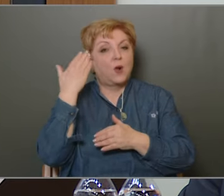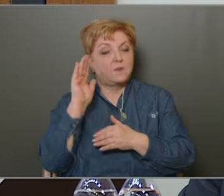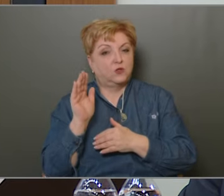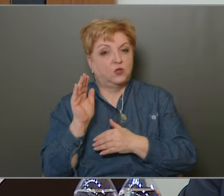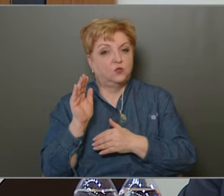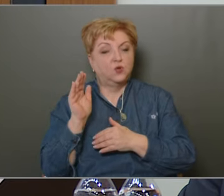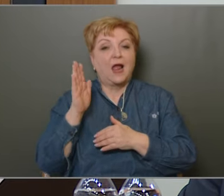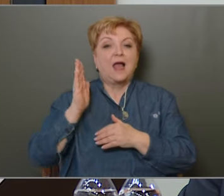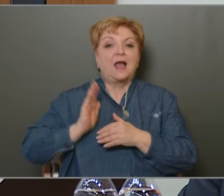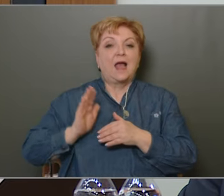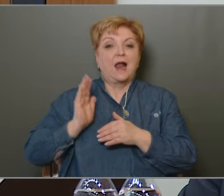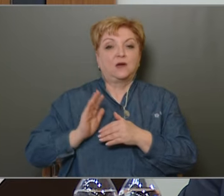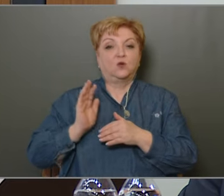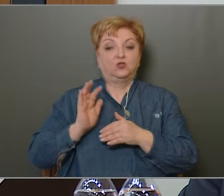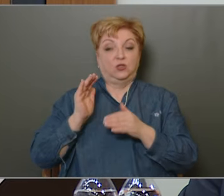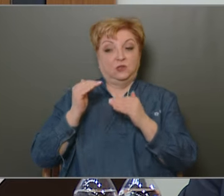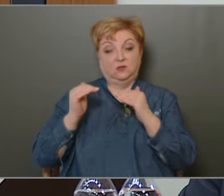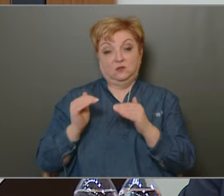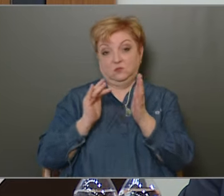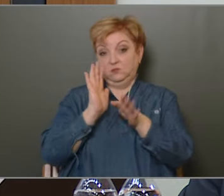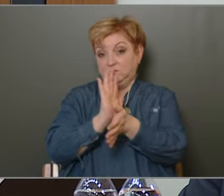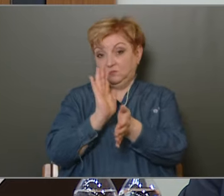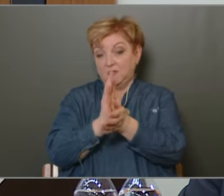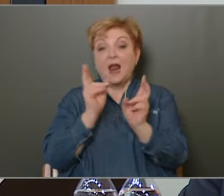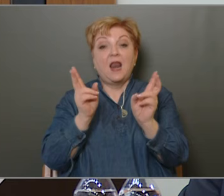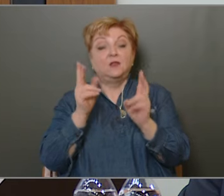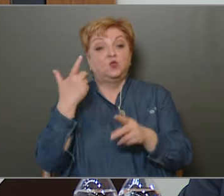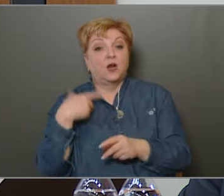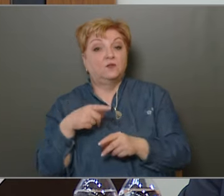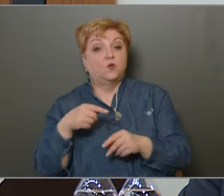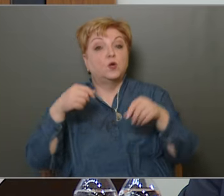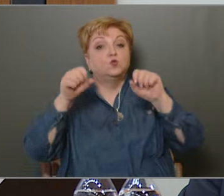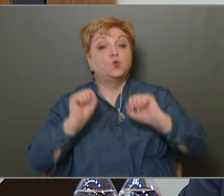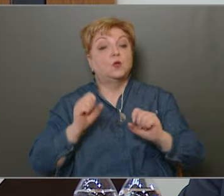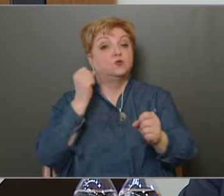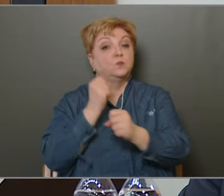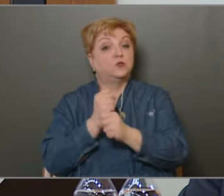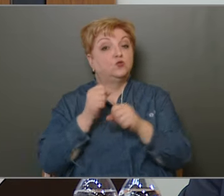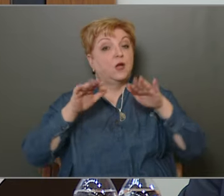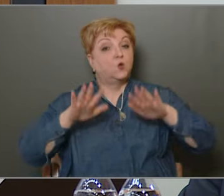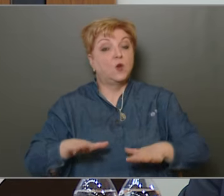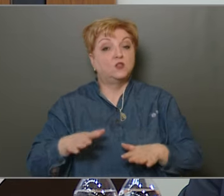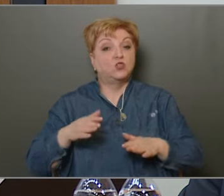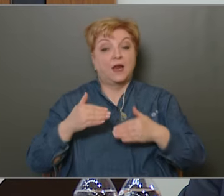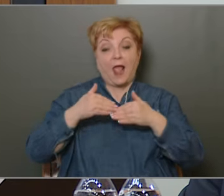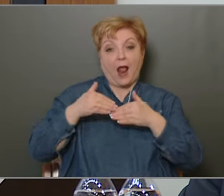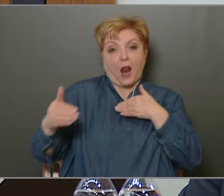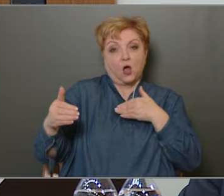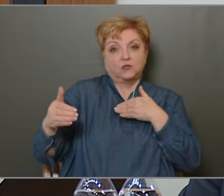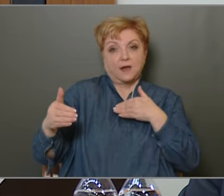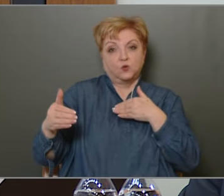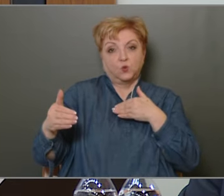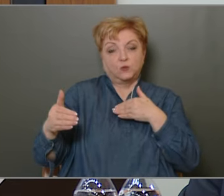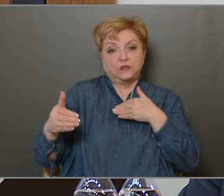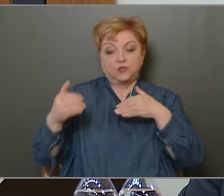erkölcsi nihilizmusát bizonyítja, hogy lehetősége lett volna egyik tulajdonosi bizottsággyűlésen elhatárolódni a cselekedetektől,